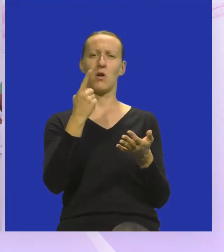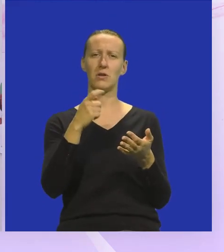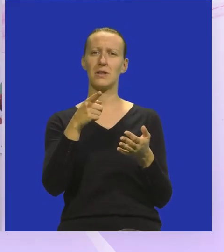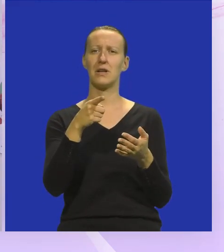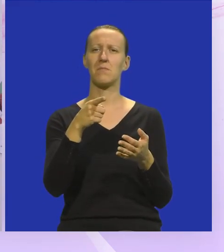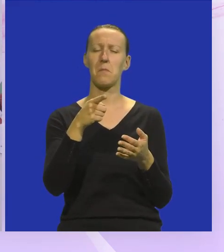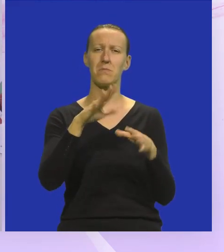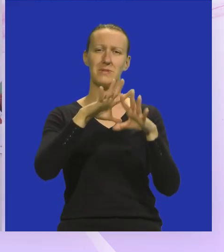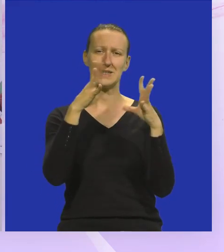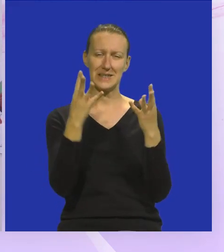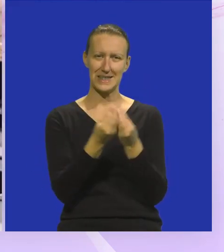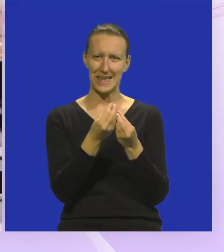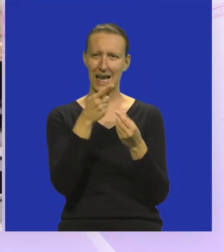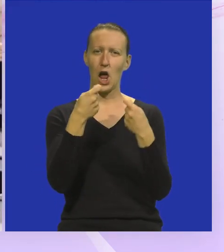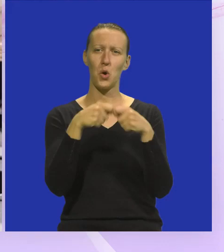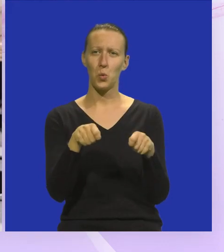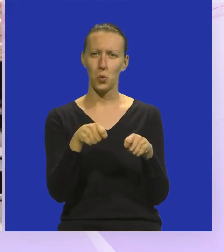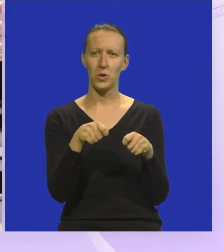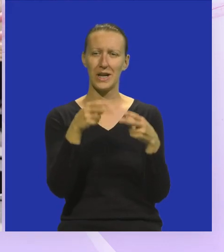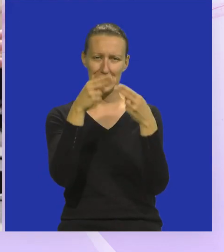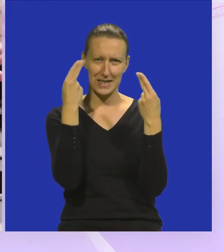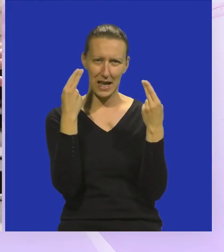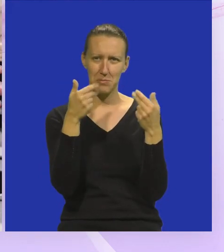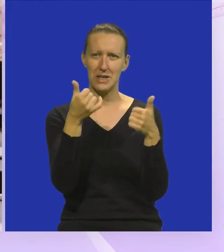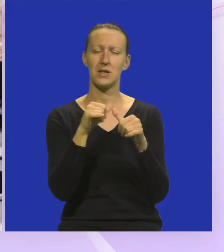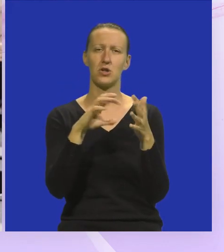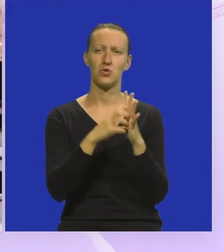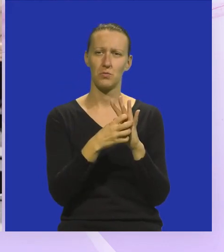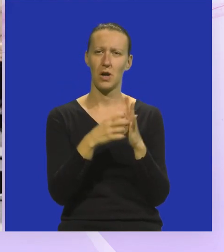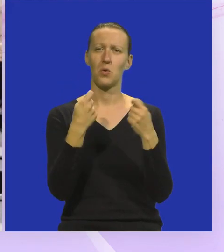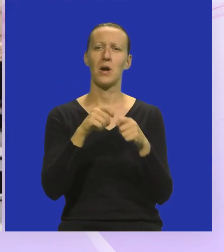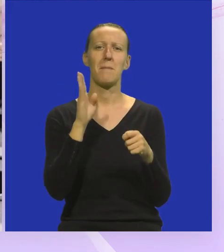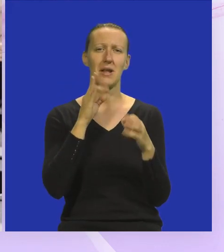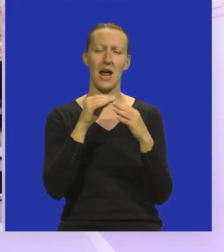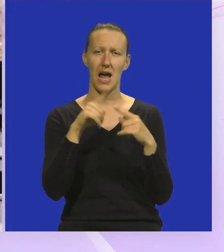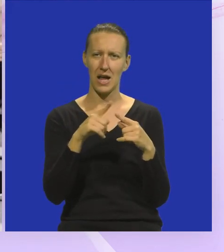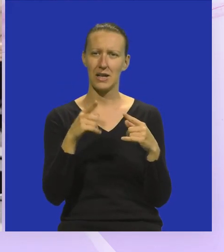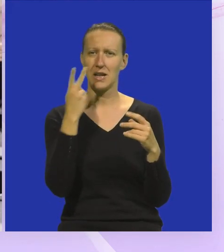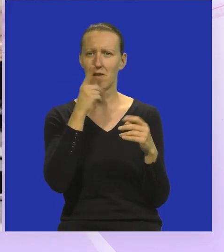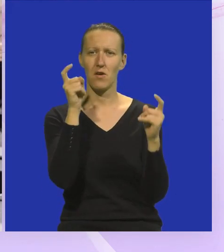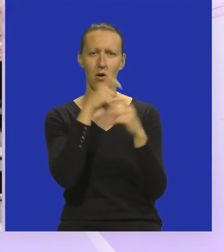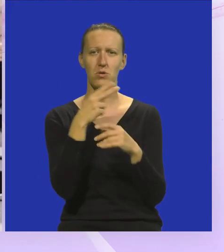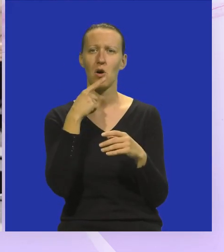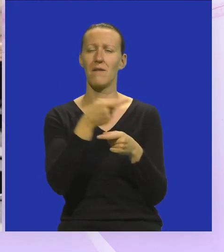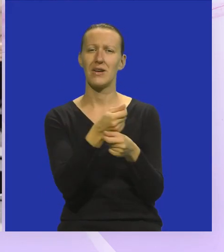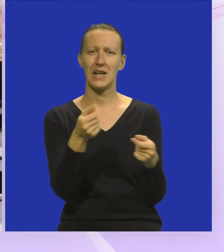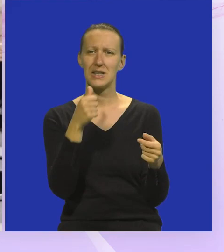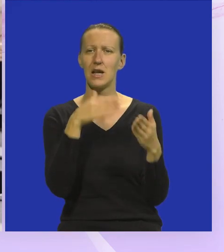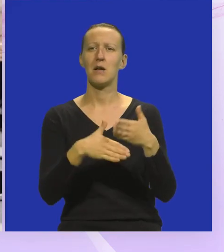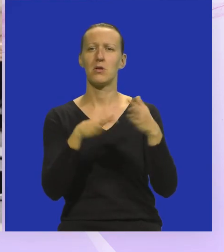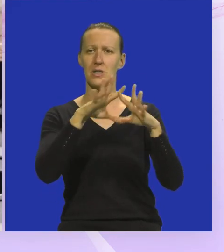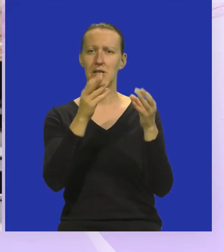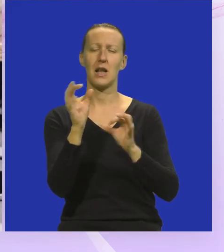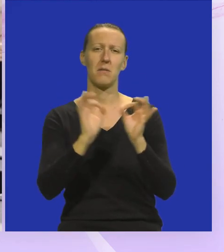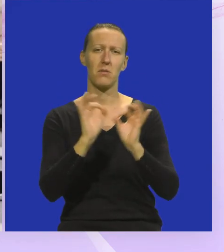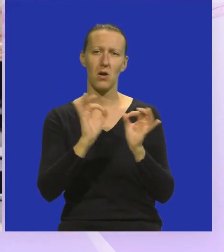cijela udruga slijepih Istraše županije, udruga Medulina Arta, naravno općina koja je financirala i podržala